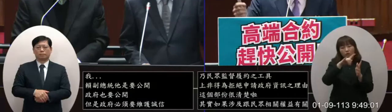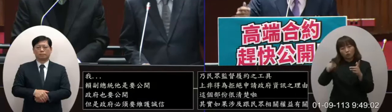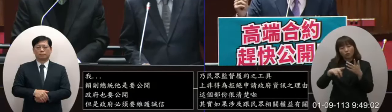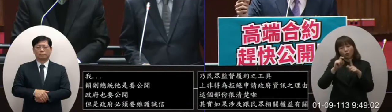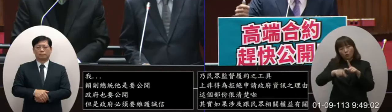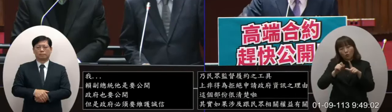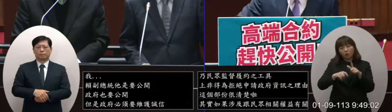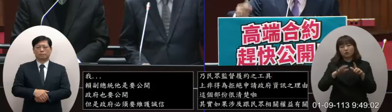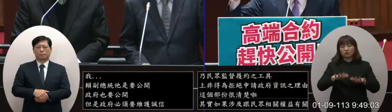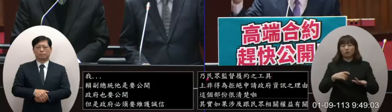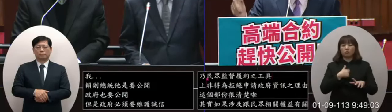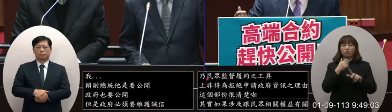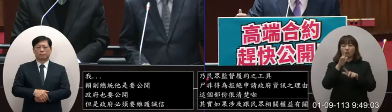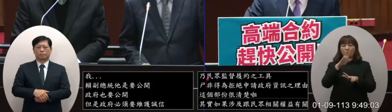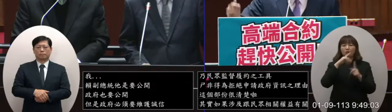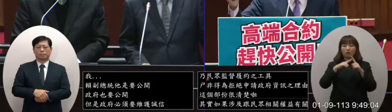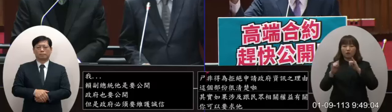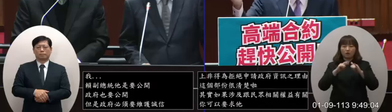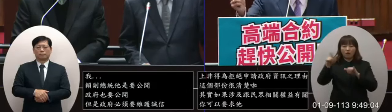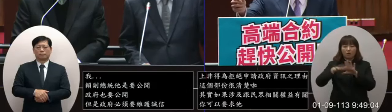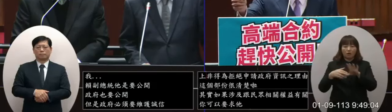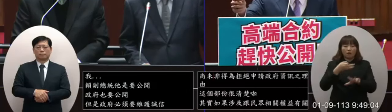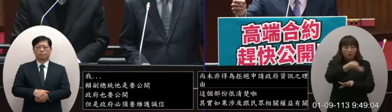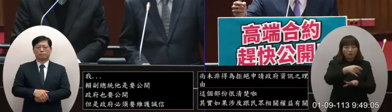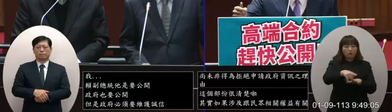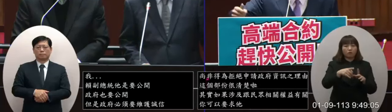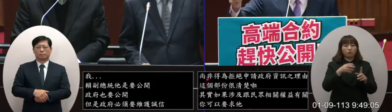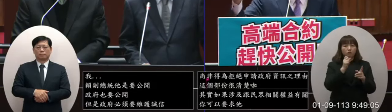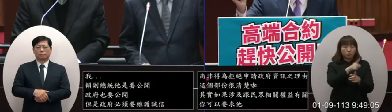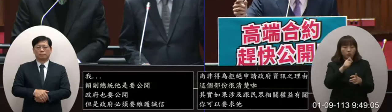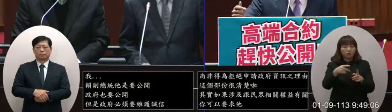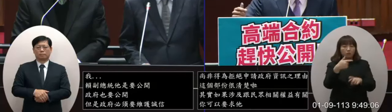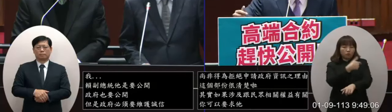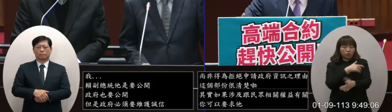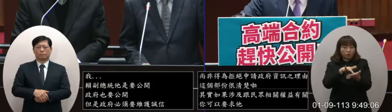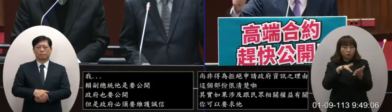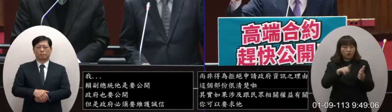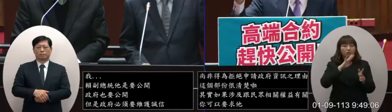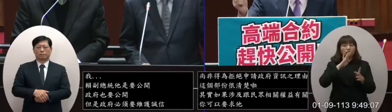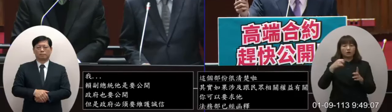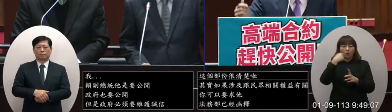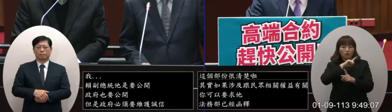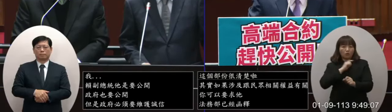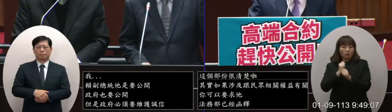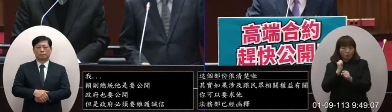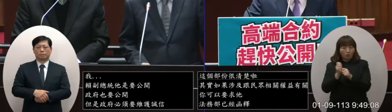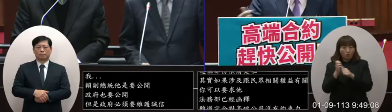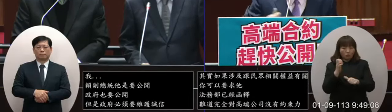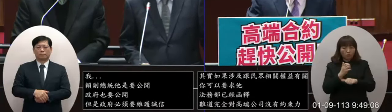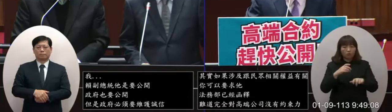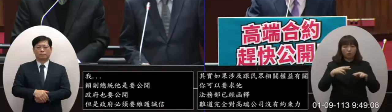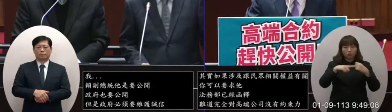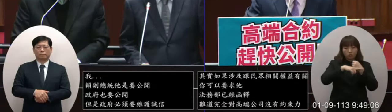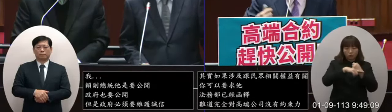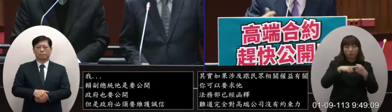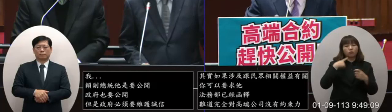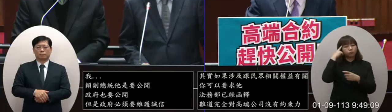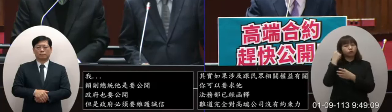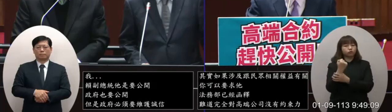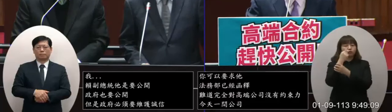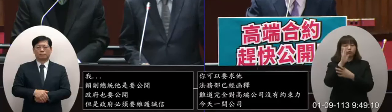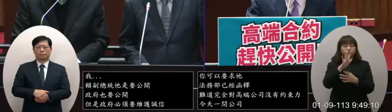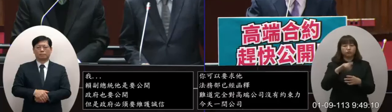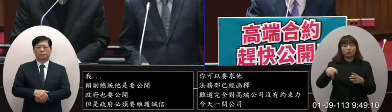司用今天老實講用人民的納稅權來做這個疫苗採購國產疫苗的發展國產疫苗的開發我們都支持